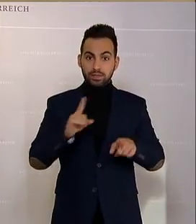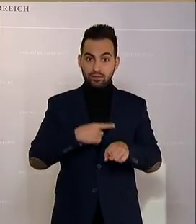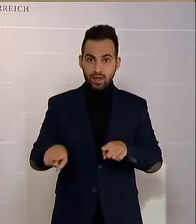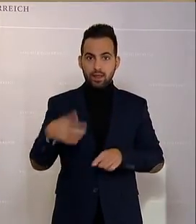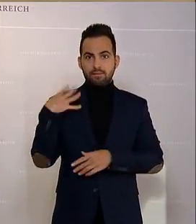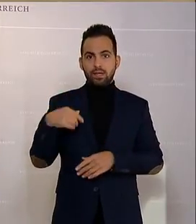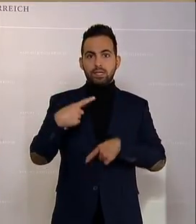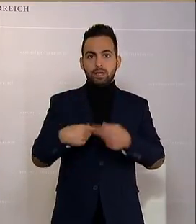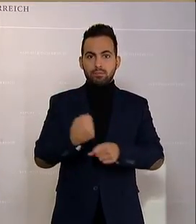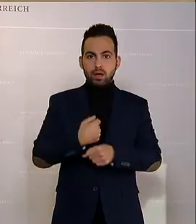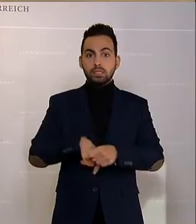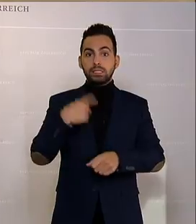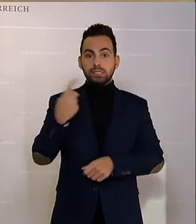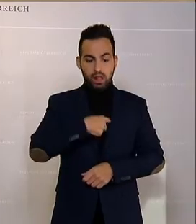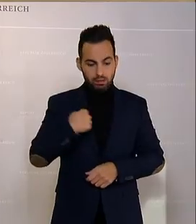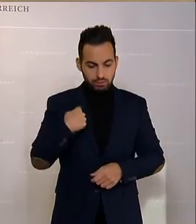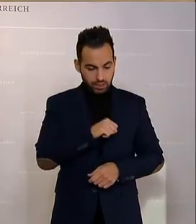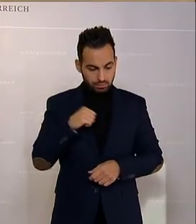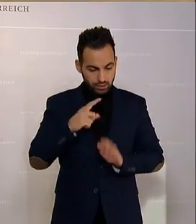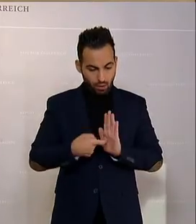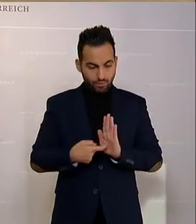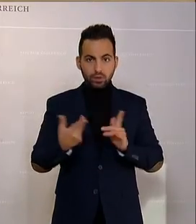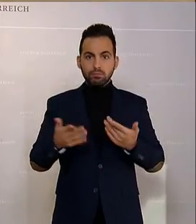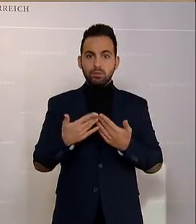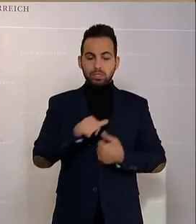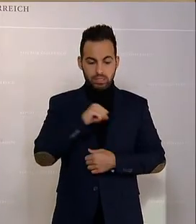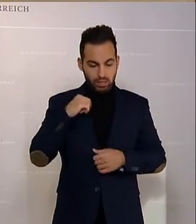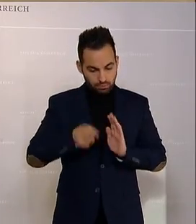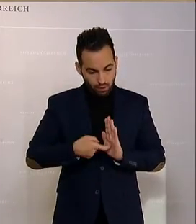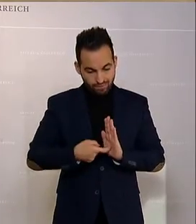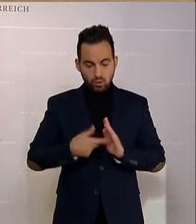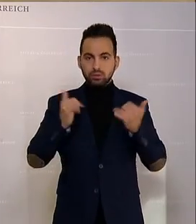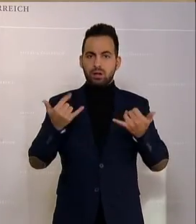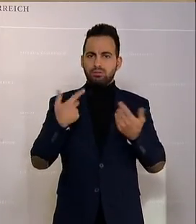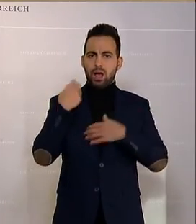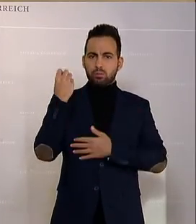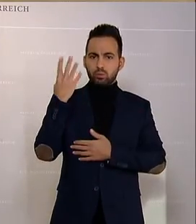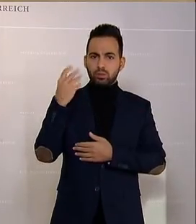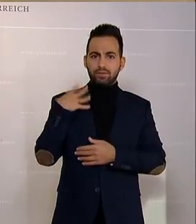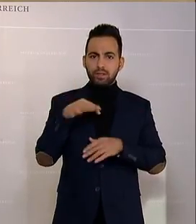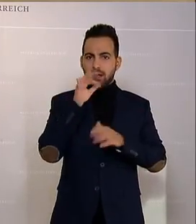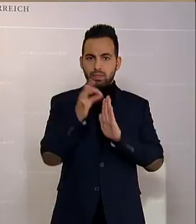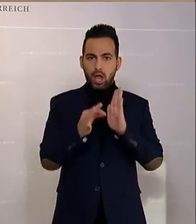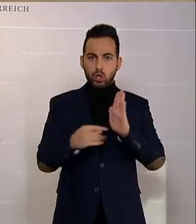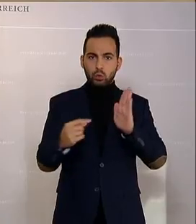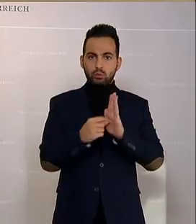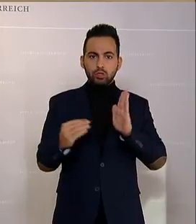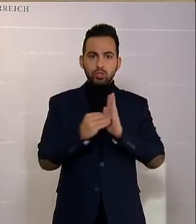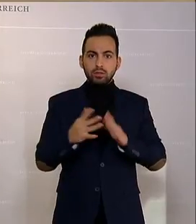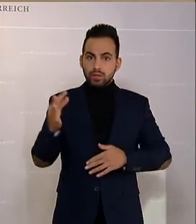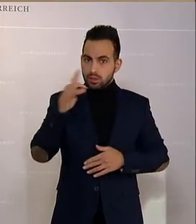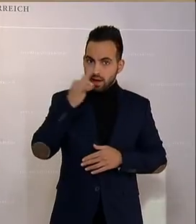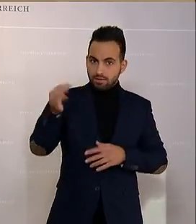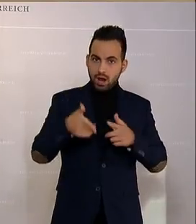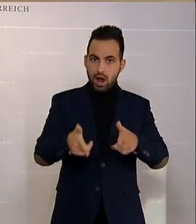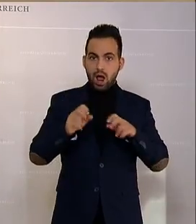fordern sich zwar auf, wie gesagt, das ist relativ absurd, wenn Sie sich selbst auffordern, wieder kein Datum drinnen auf Nachfrage im